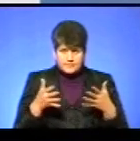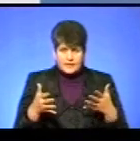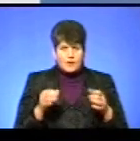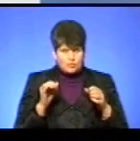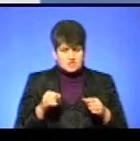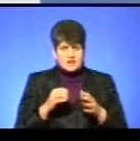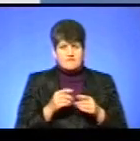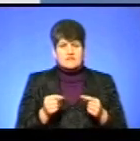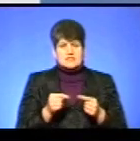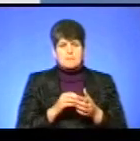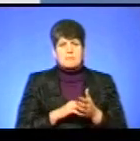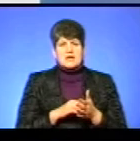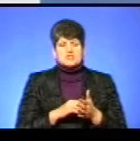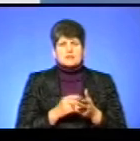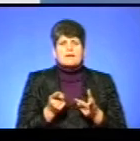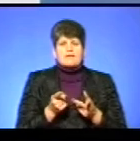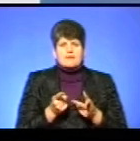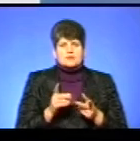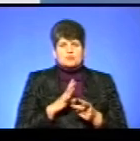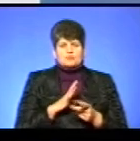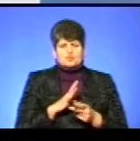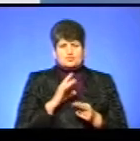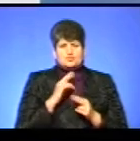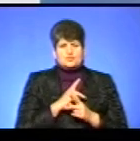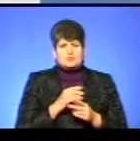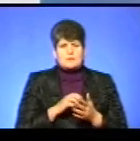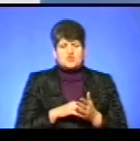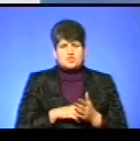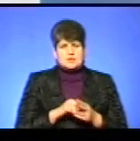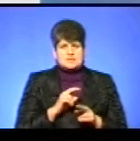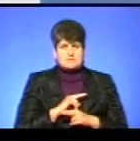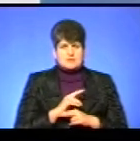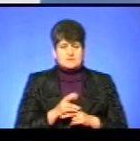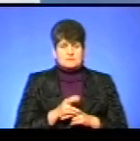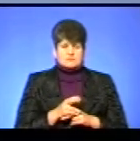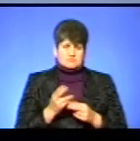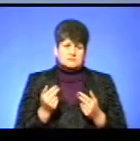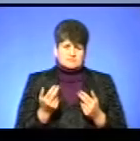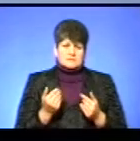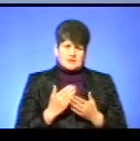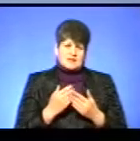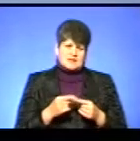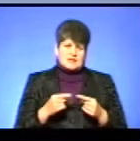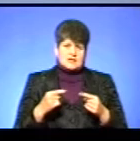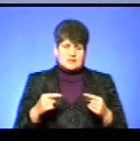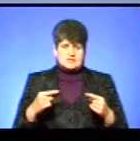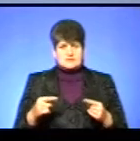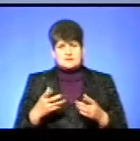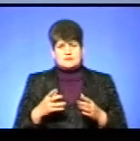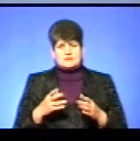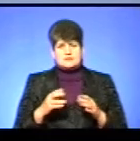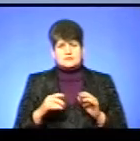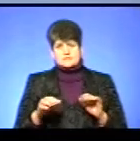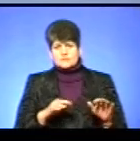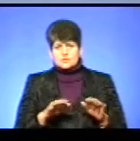визначити причину, яка речовина була причиною смерті, загибелі. Так, існують різноманітні методики, я знаю,